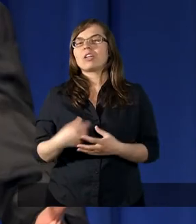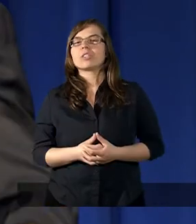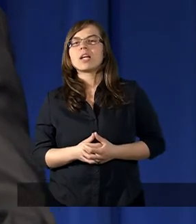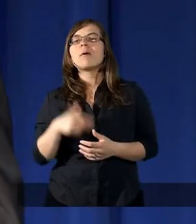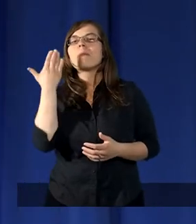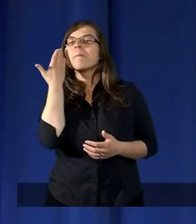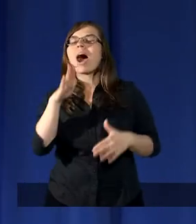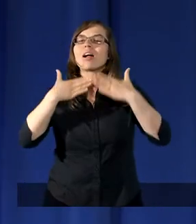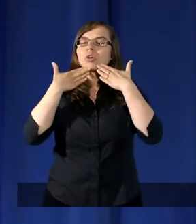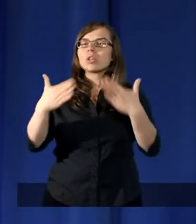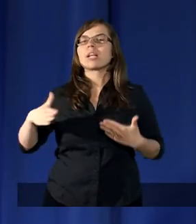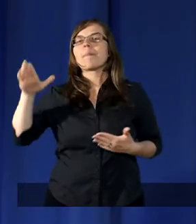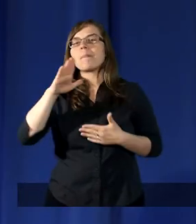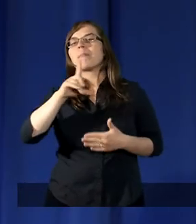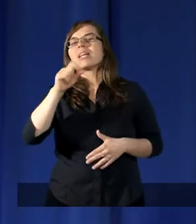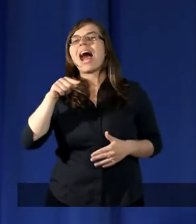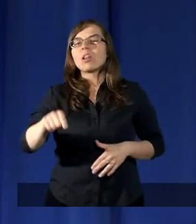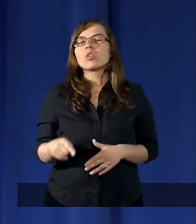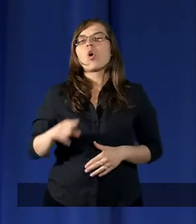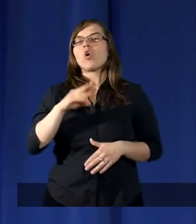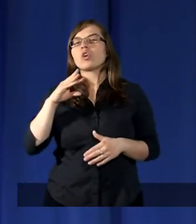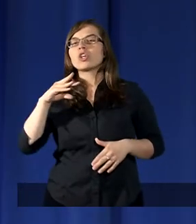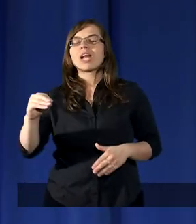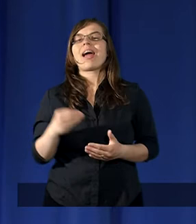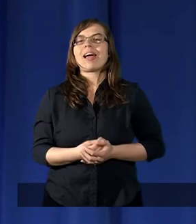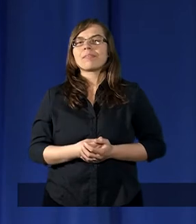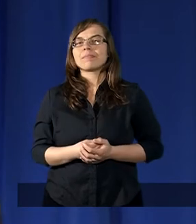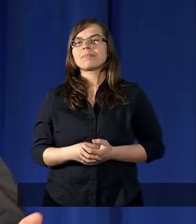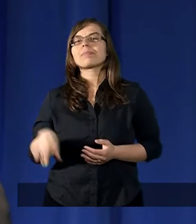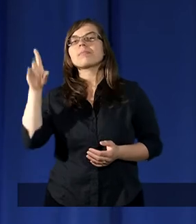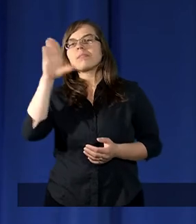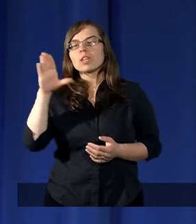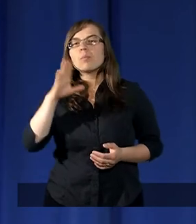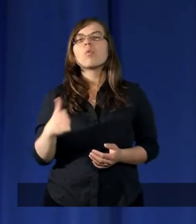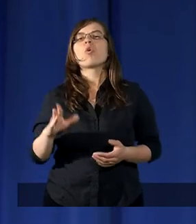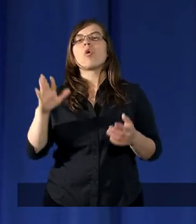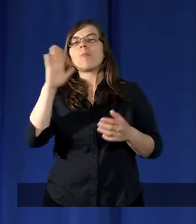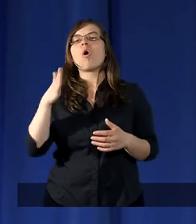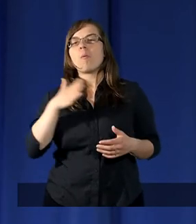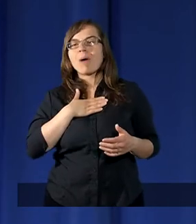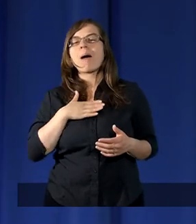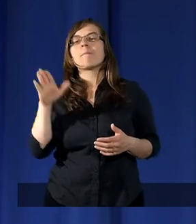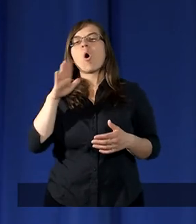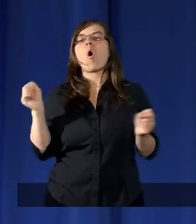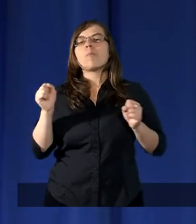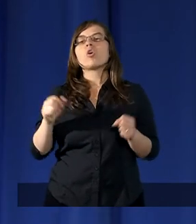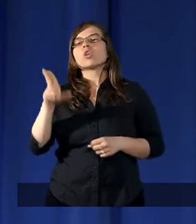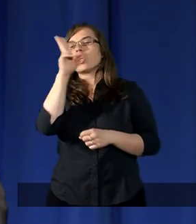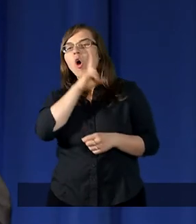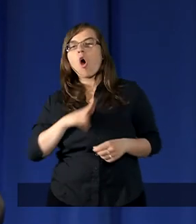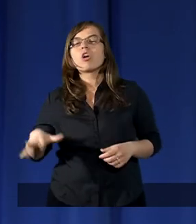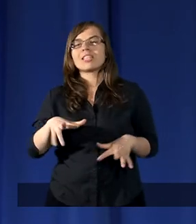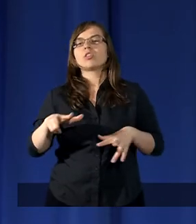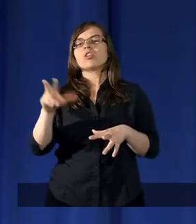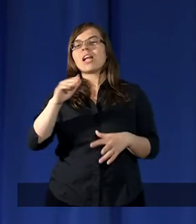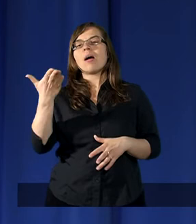Ja zawsze dziękuję Bogu za to, że dał mi bogobojnych rodziców. Że dał